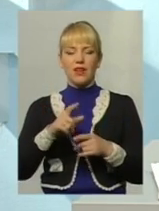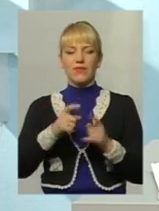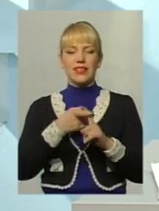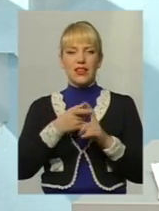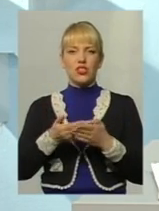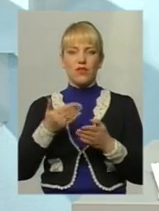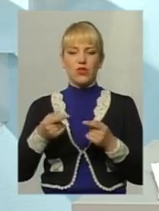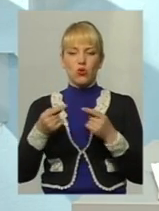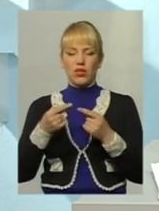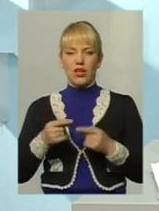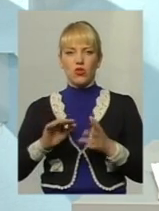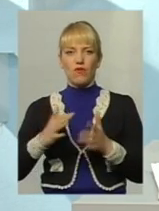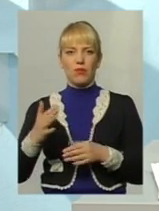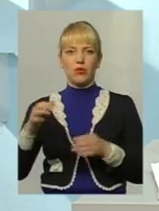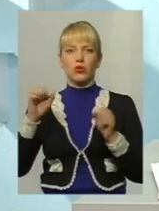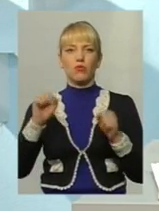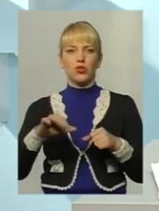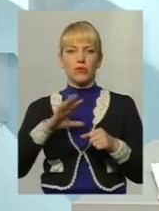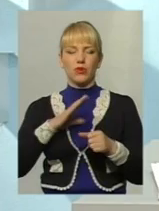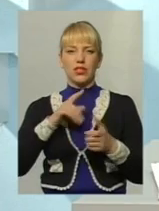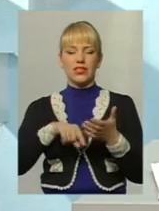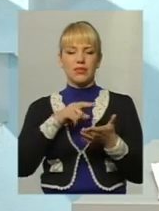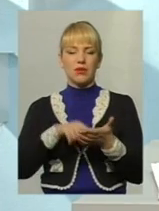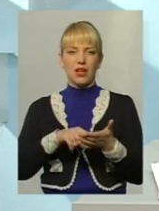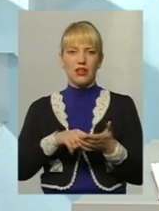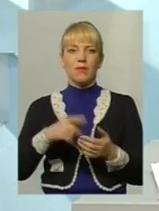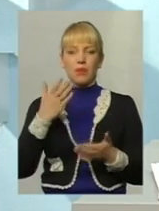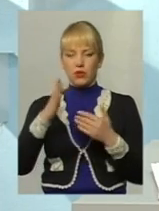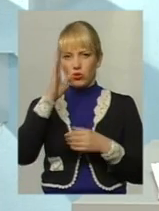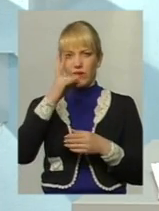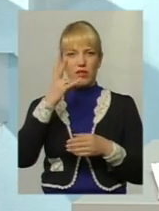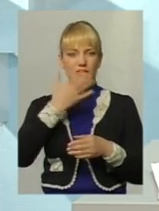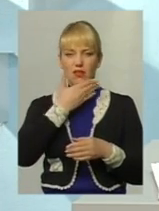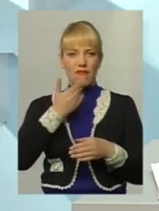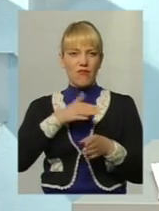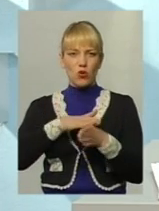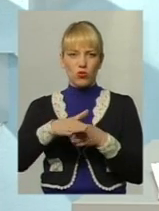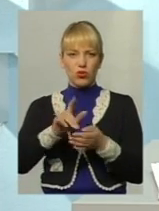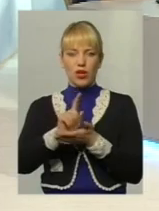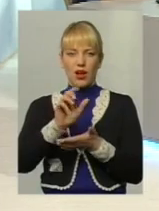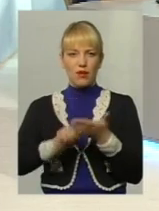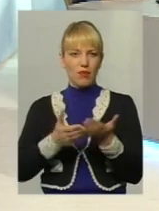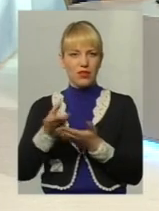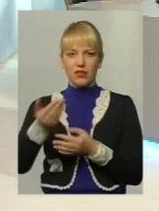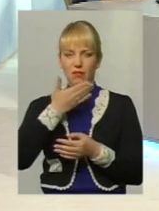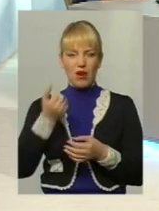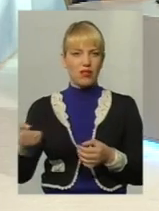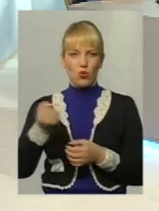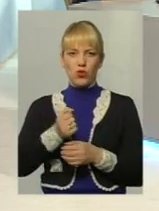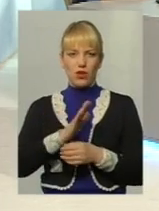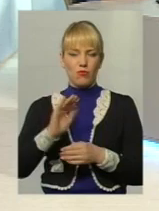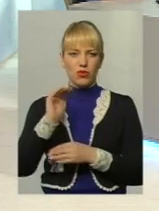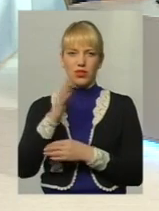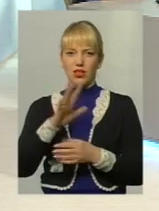конкретного випадку. Навіть може ставитися питання, якщо чоловік не виконує аліментні зобов'язання, не утримує дитину, не займається